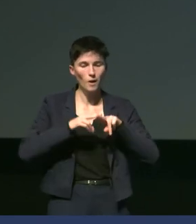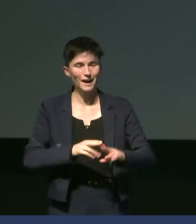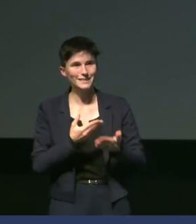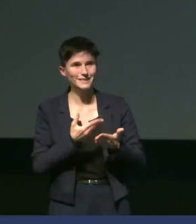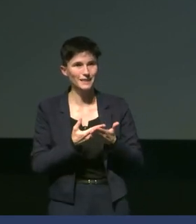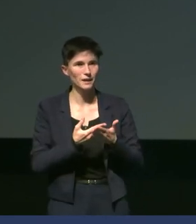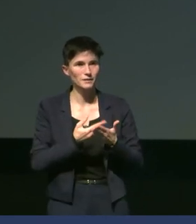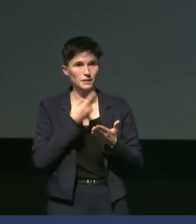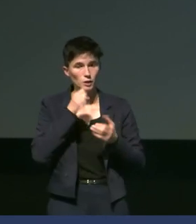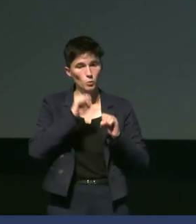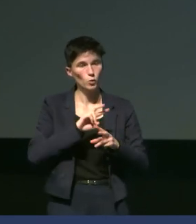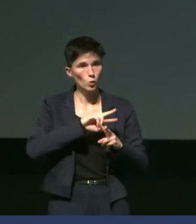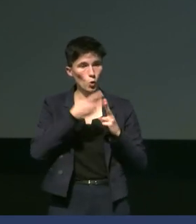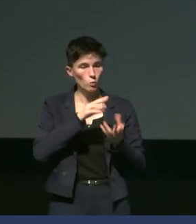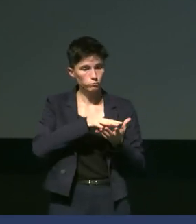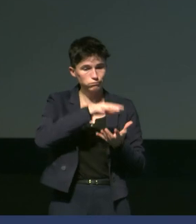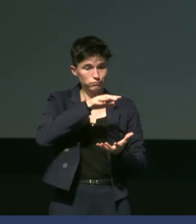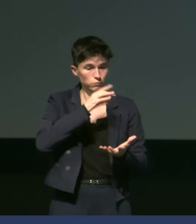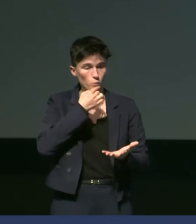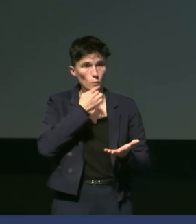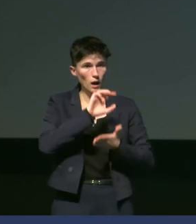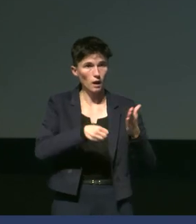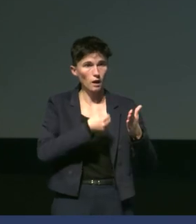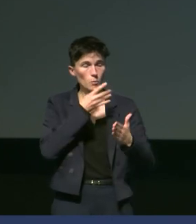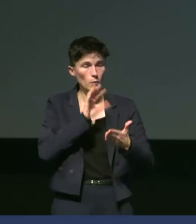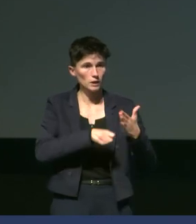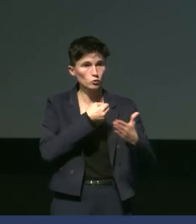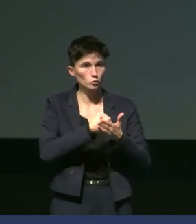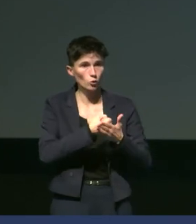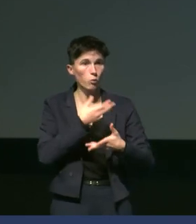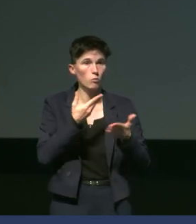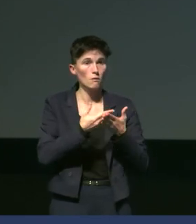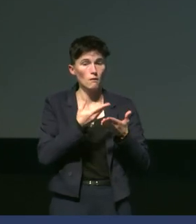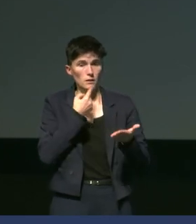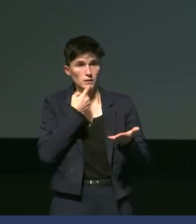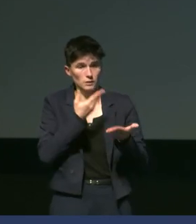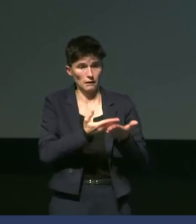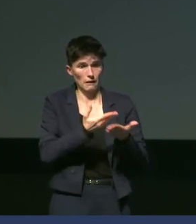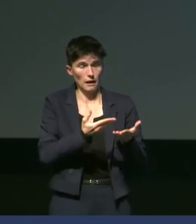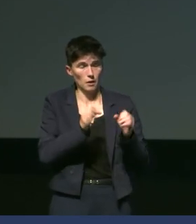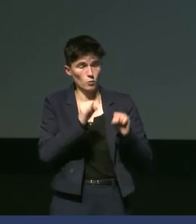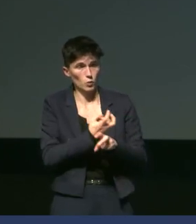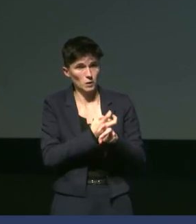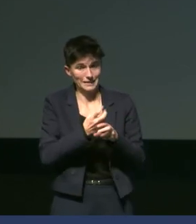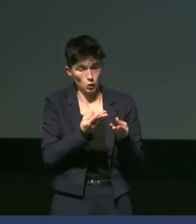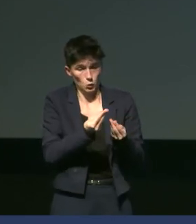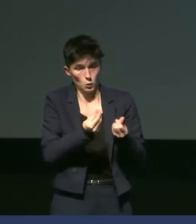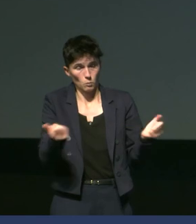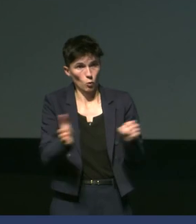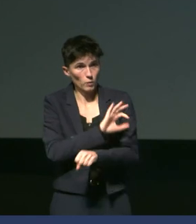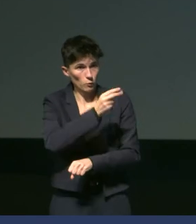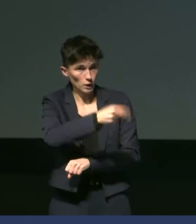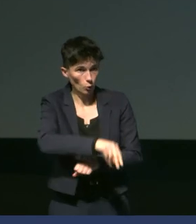ne fonctionnaient pas et qui n'avaient pas fonctionné. du coup, est-ce que là, ça risque de disparaître complètement